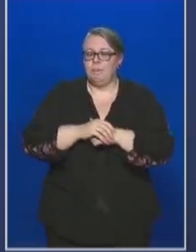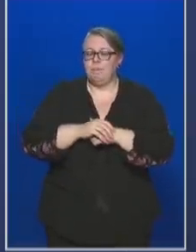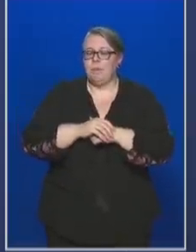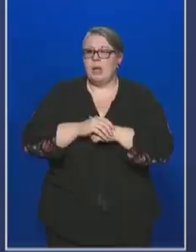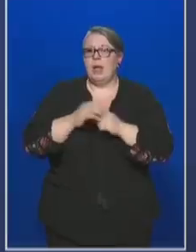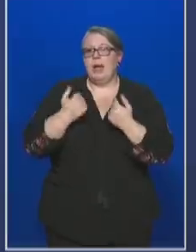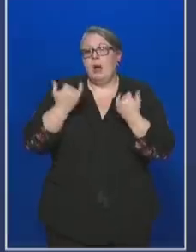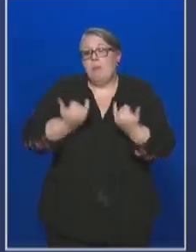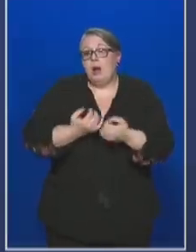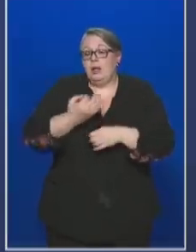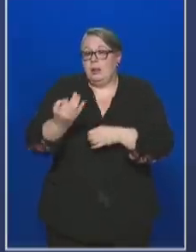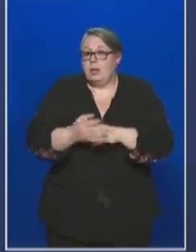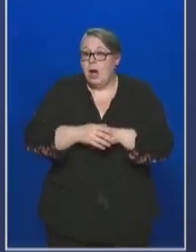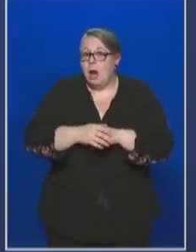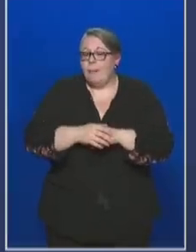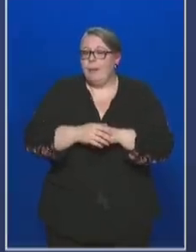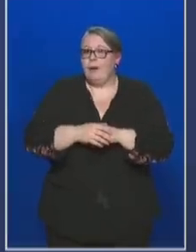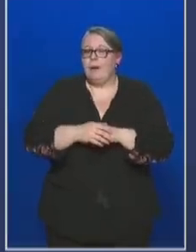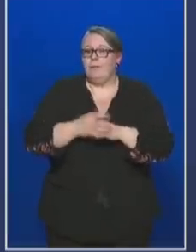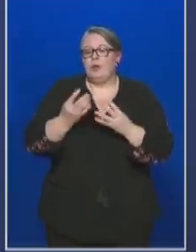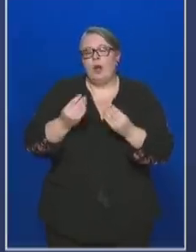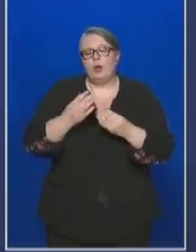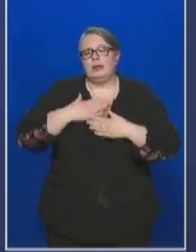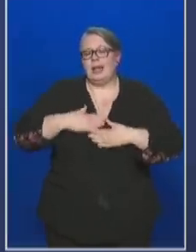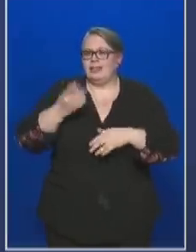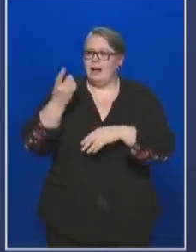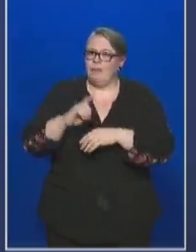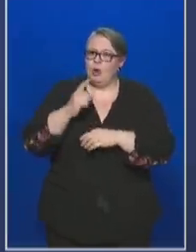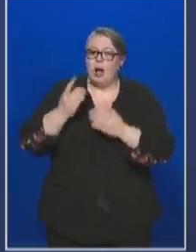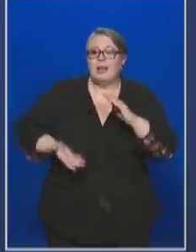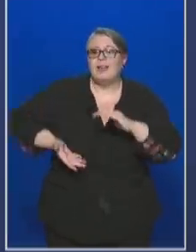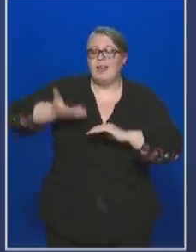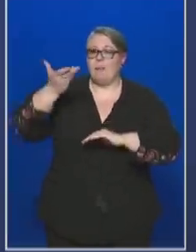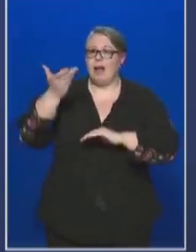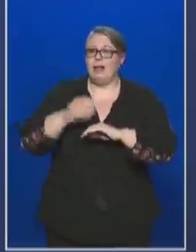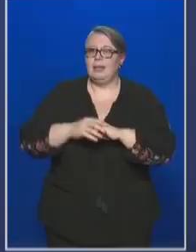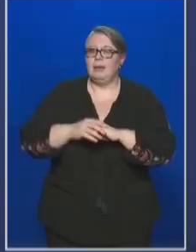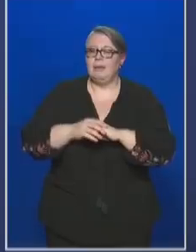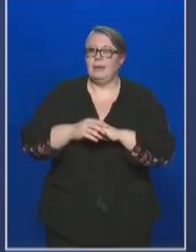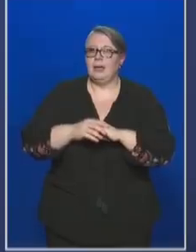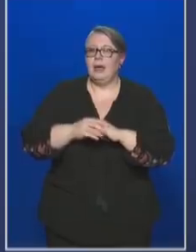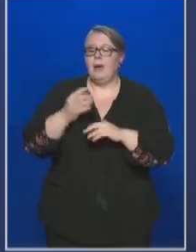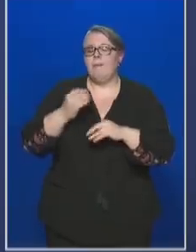a mai napon nagyon szerettem volna kiemelni, mert